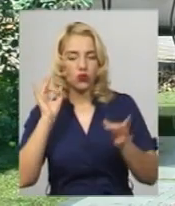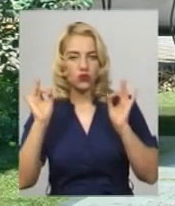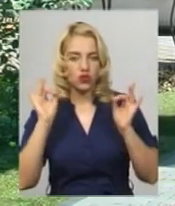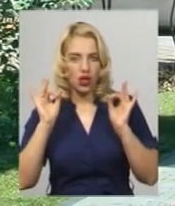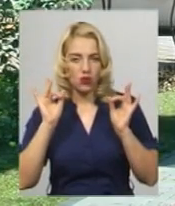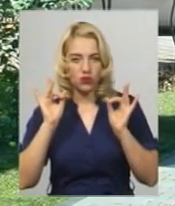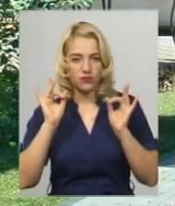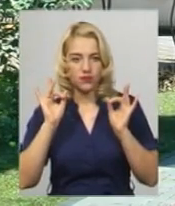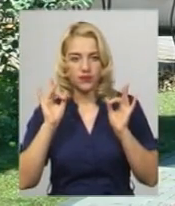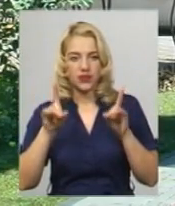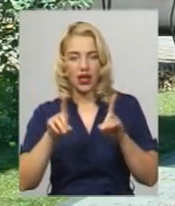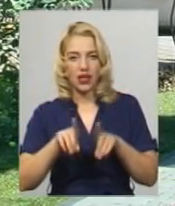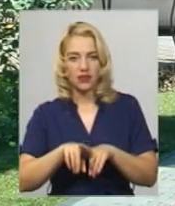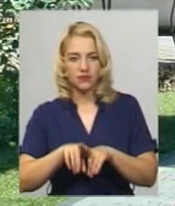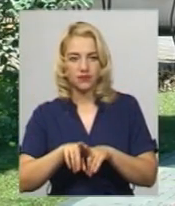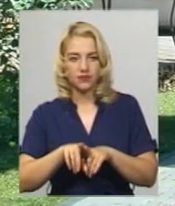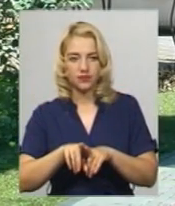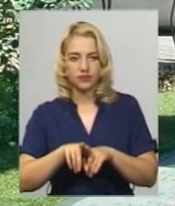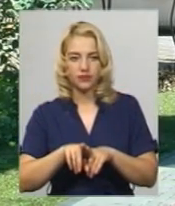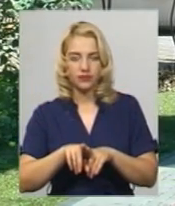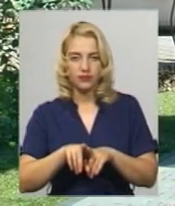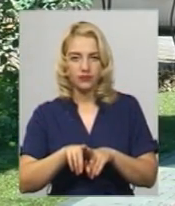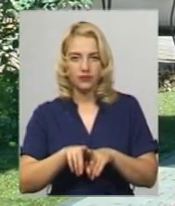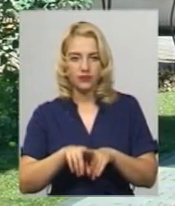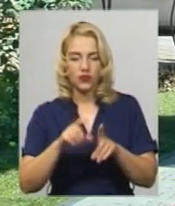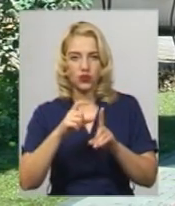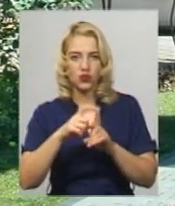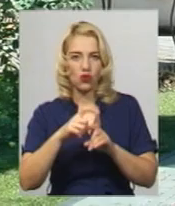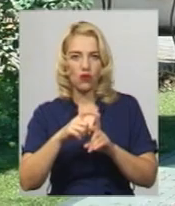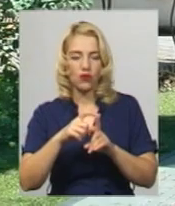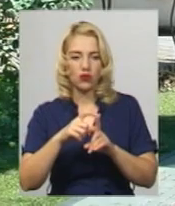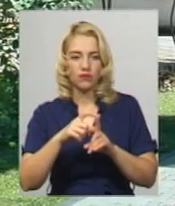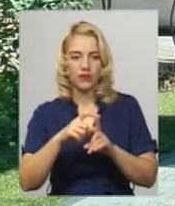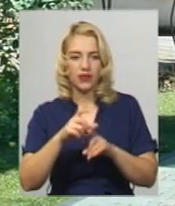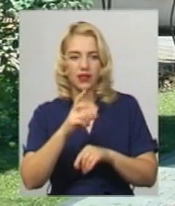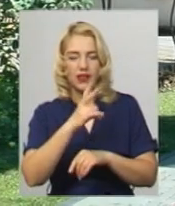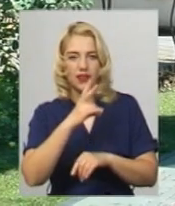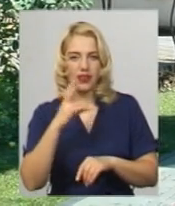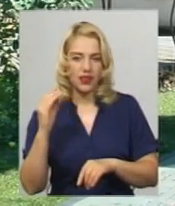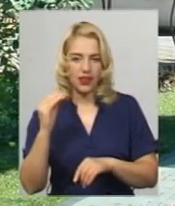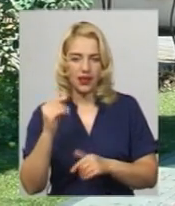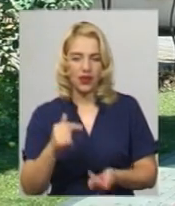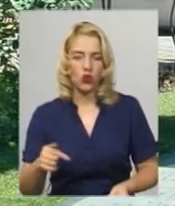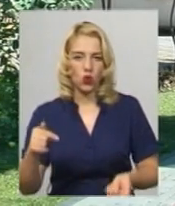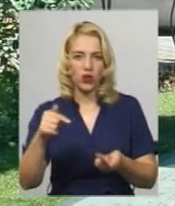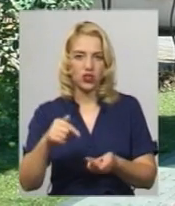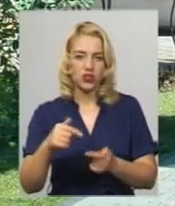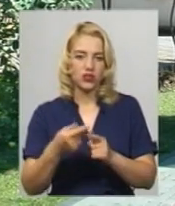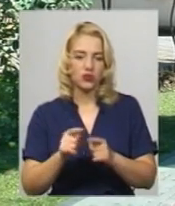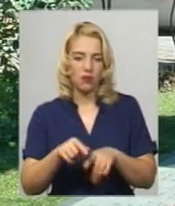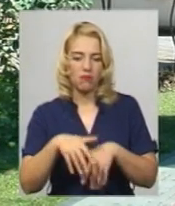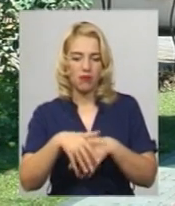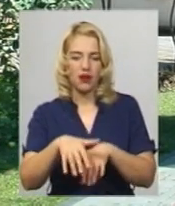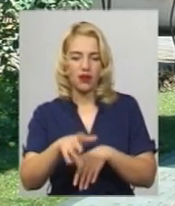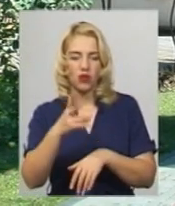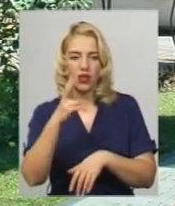таке слово як недоречність параду на День